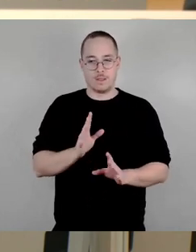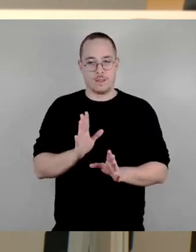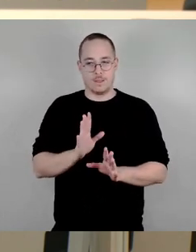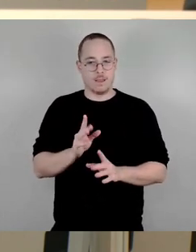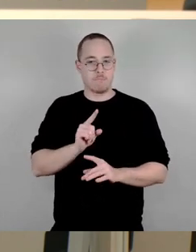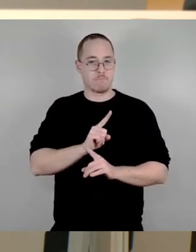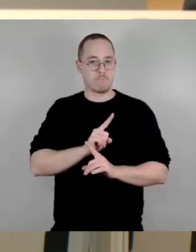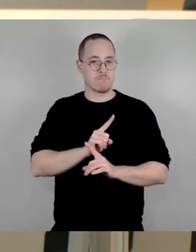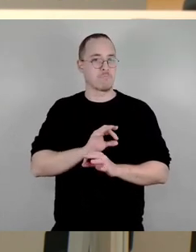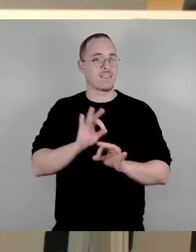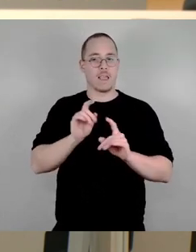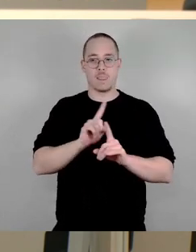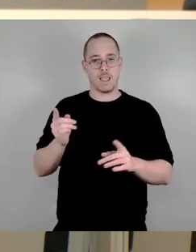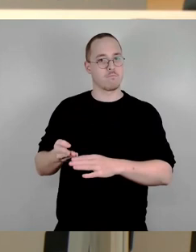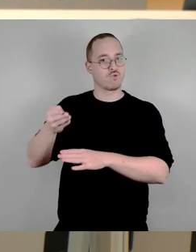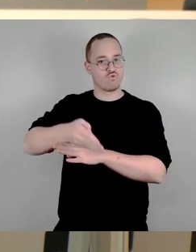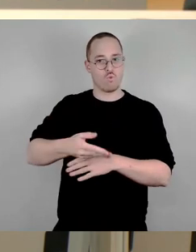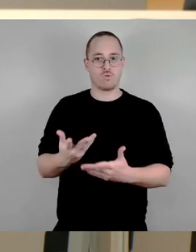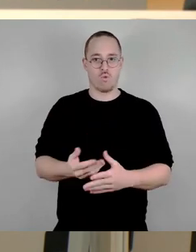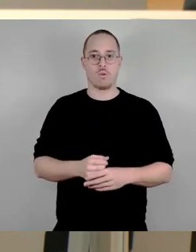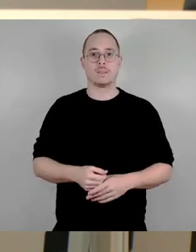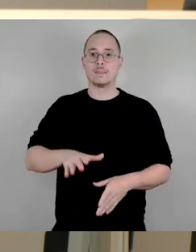Nazi-Notstand forever. Fuck this village.